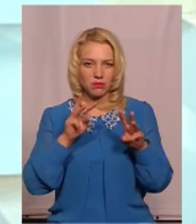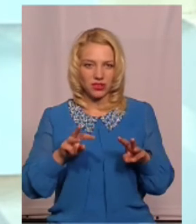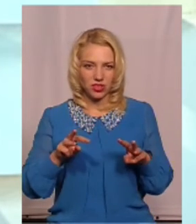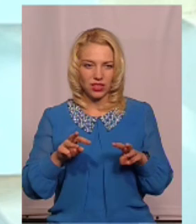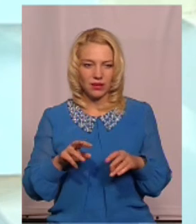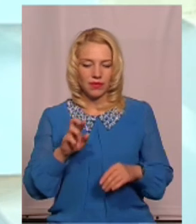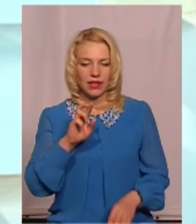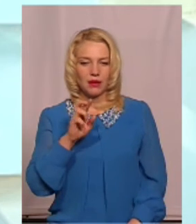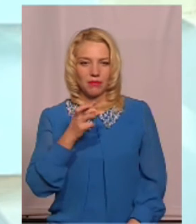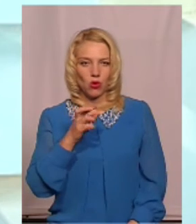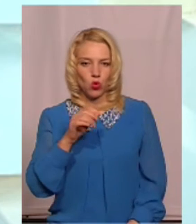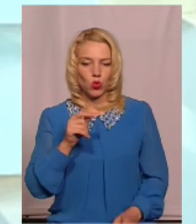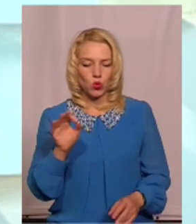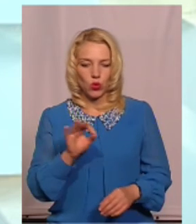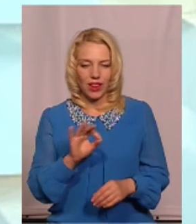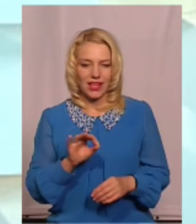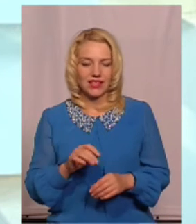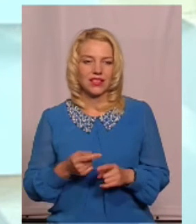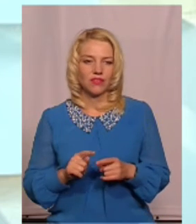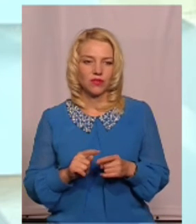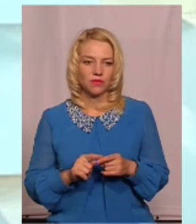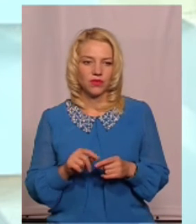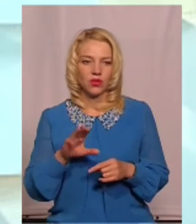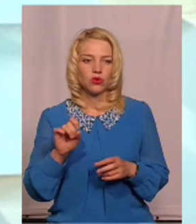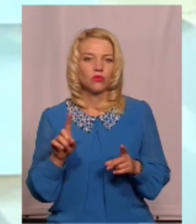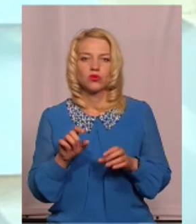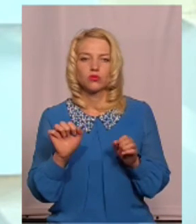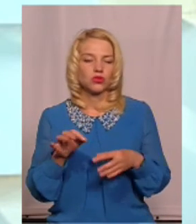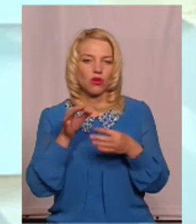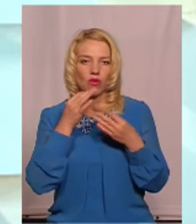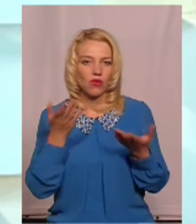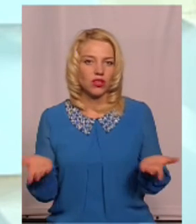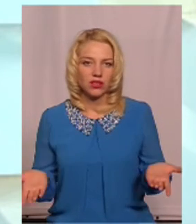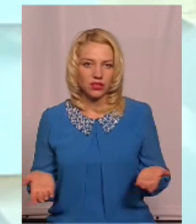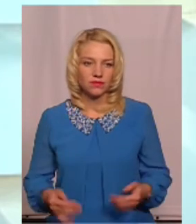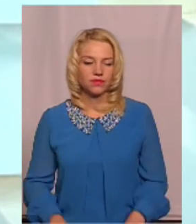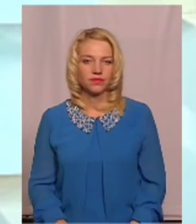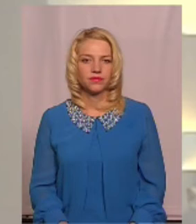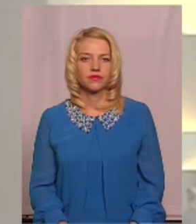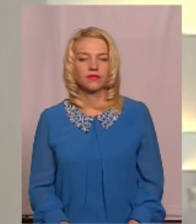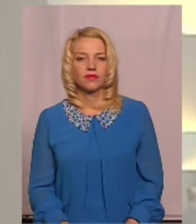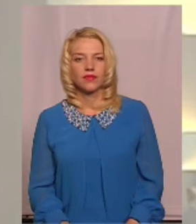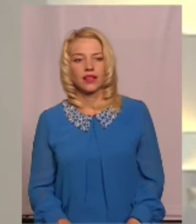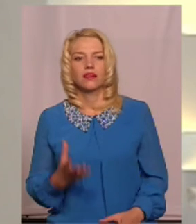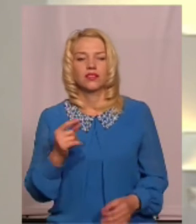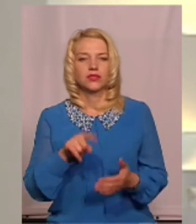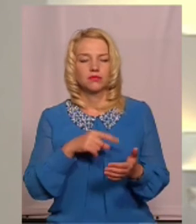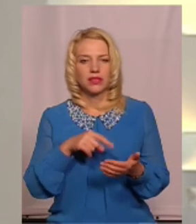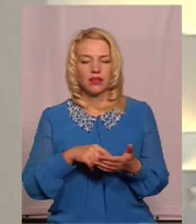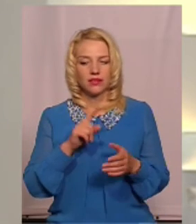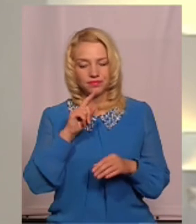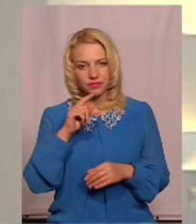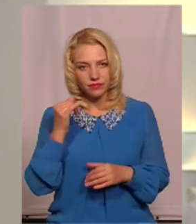біотуалетів, громадських вбиралень, то про що тоді ми можемо говорити. А ще цікаво поставити таке запитання,